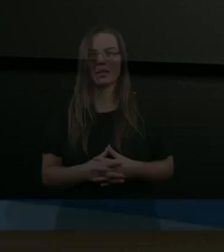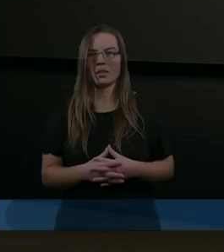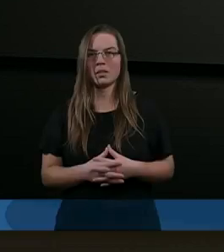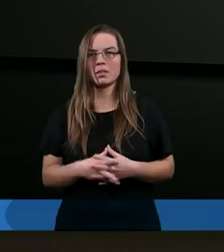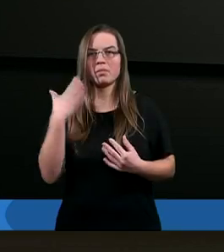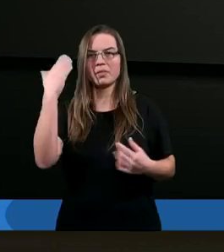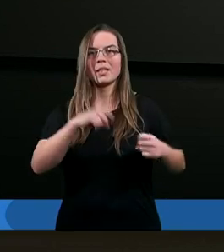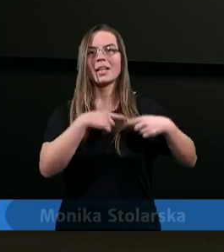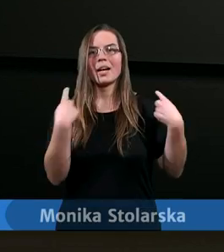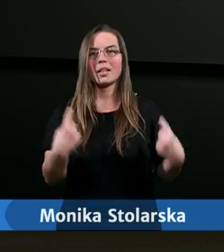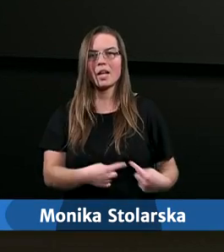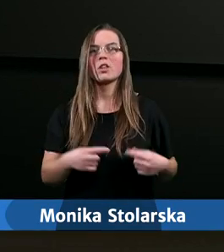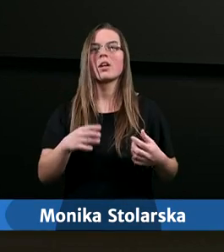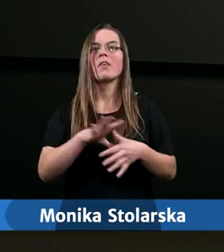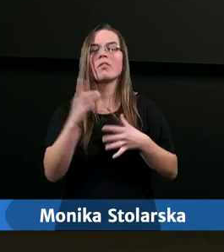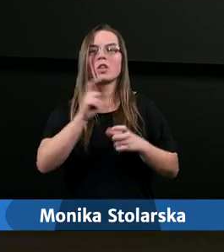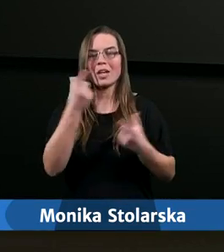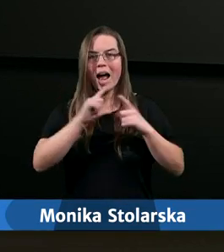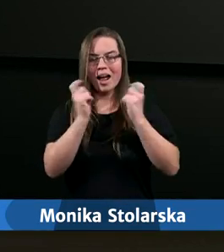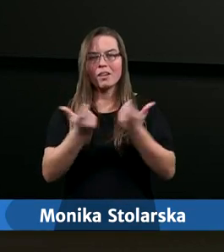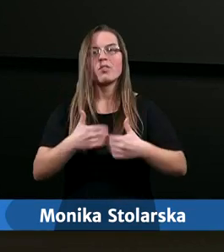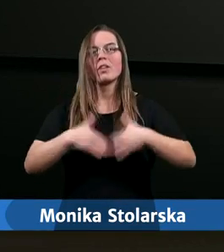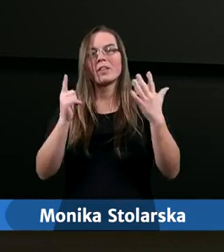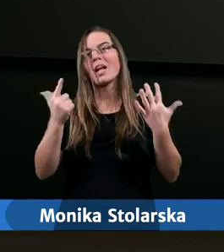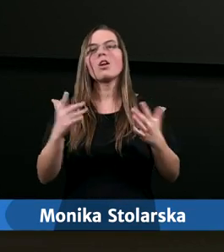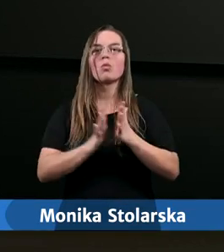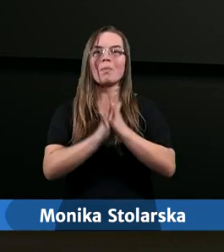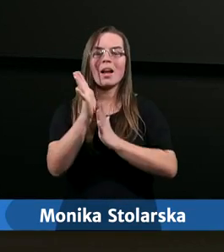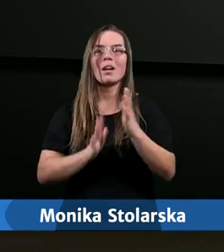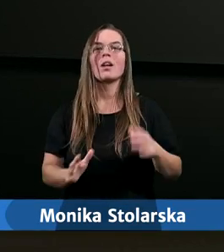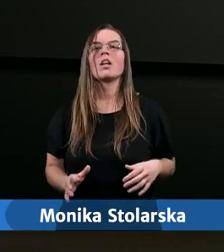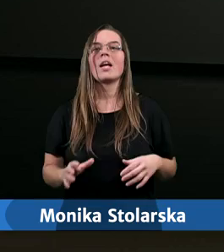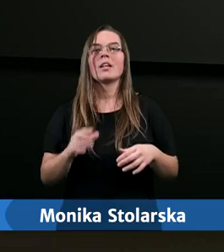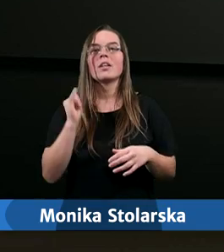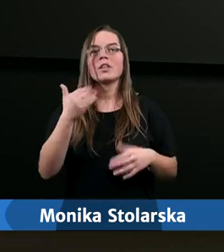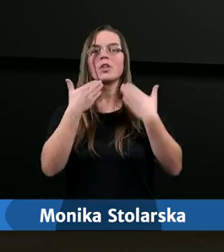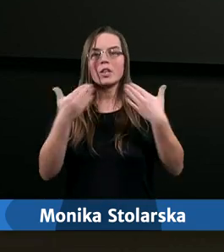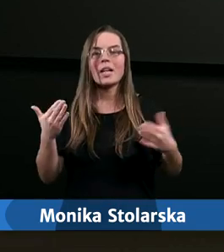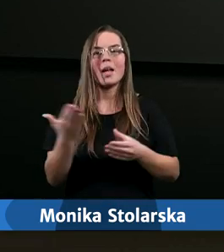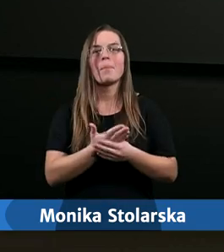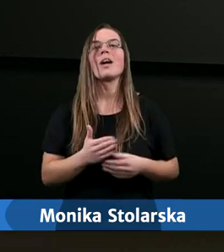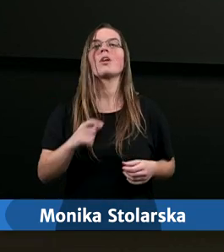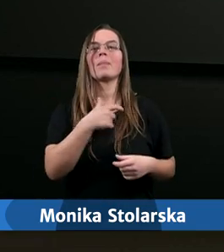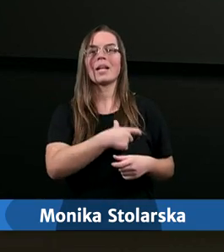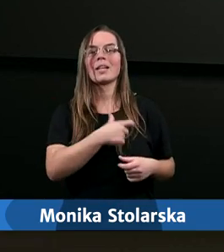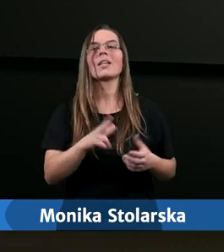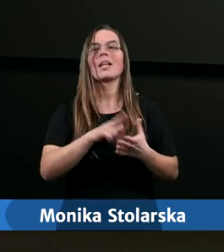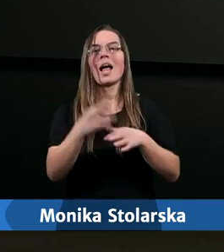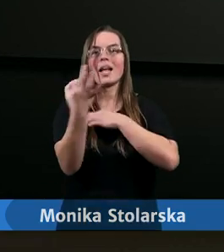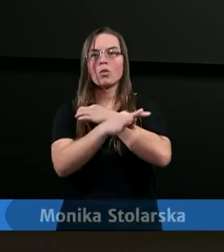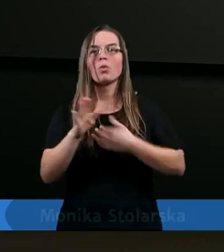Witam serdecznie w Węzutu Dnia Siódmego w Podkowie Leśnej i zapraszam serdecznie na studium